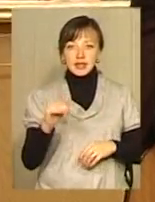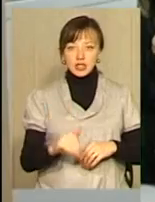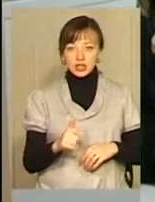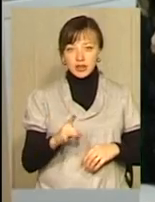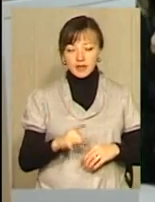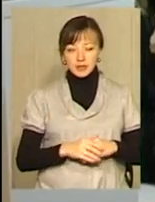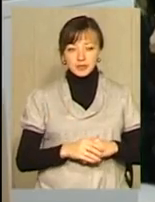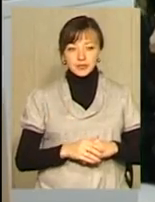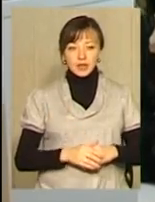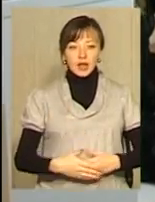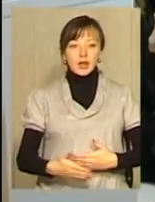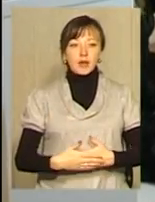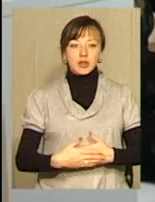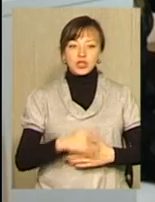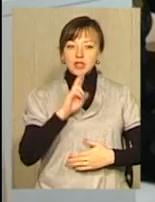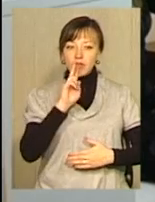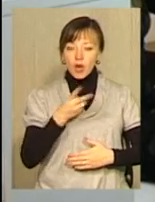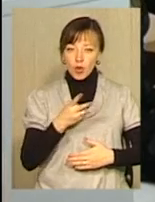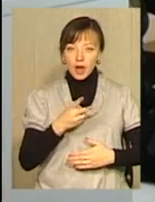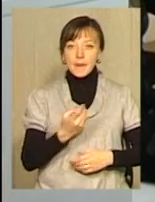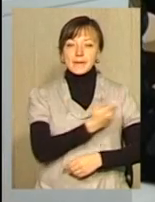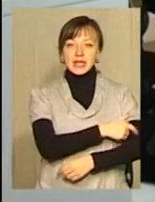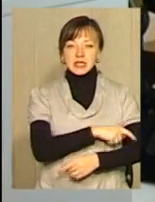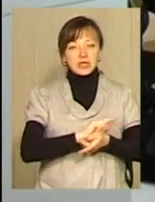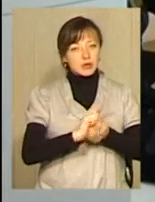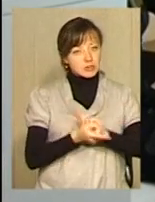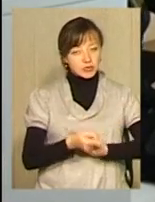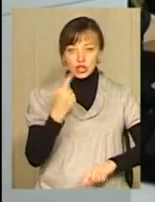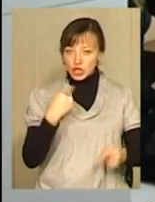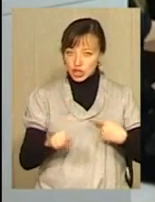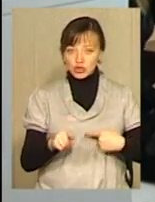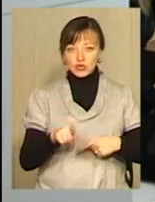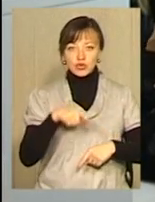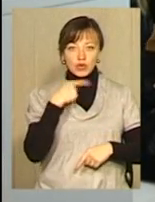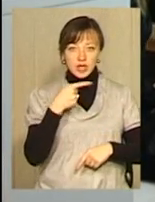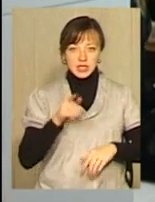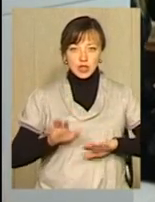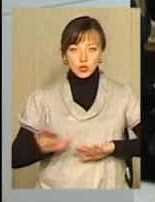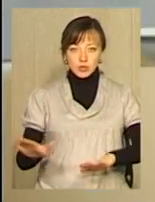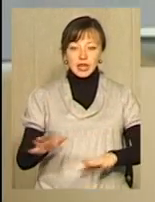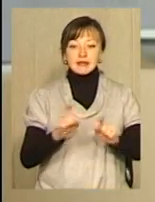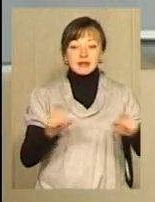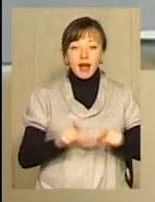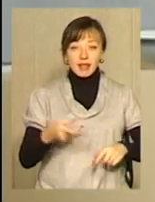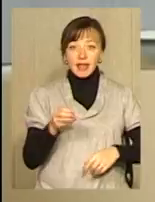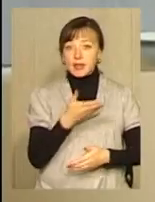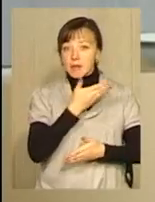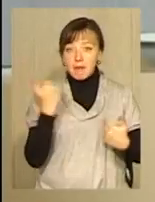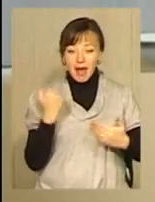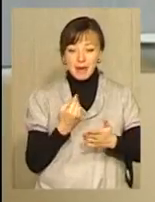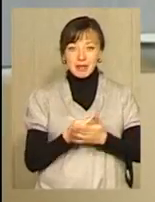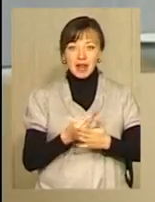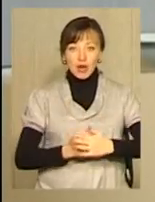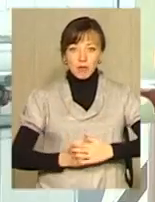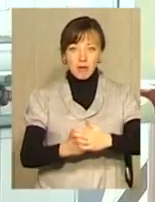гривень. У найближчих два роки медицина на Хмельниччині повинна стати зовсім іншою, запевняє Вадим Гаврічко. Ті заклади, де немає матеріально-технічної